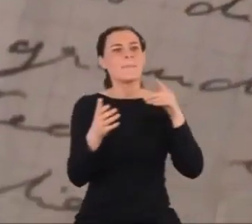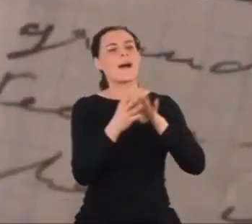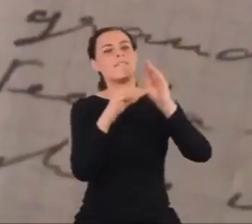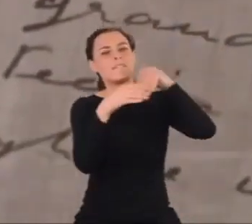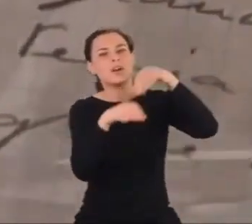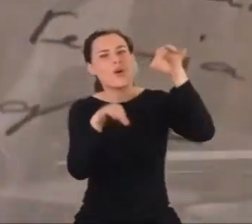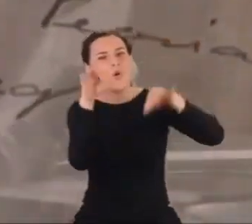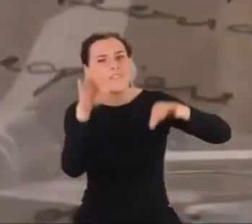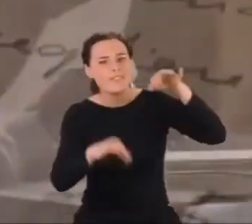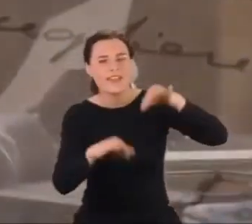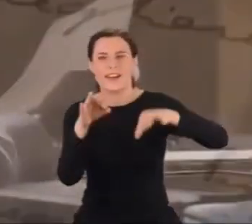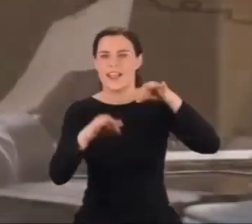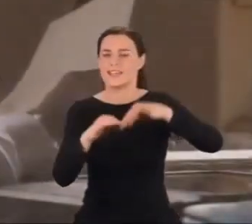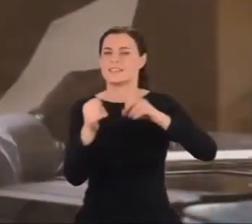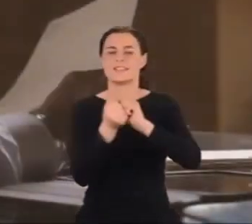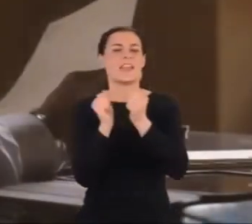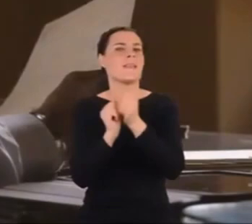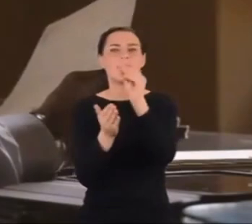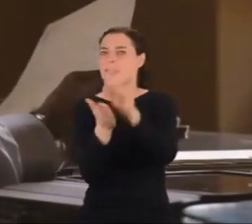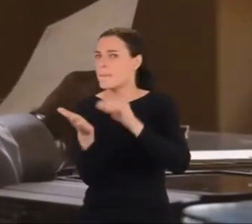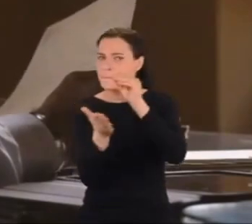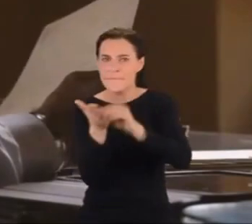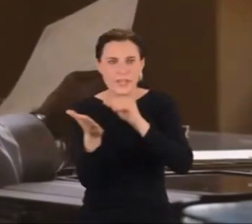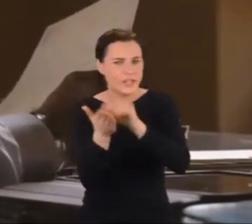listach uczestników konferencji, ani w pismach.